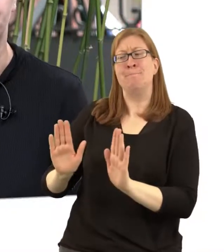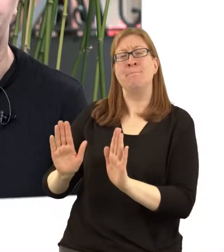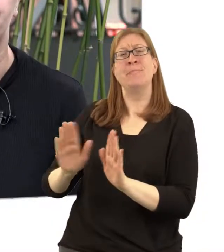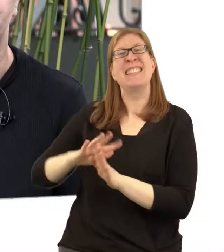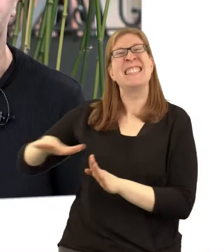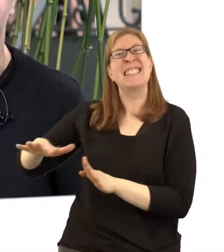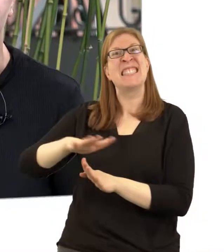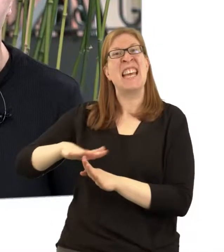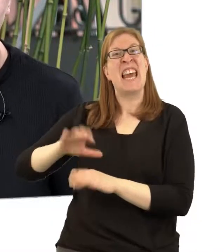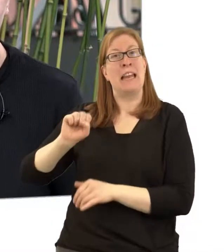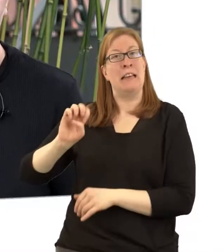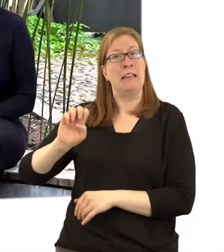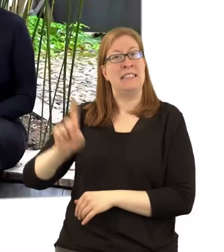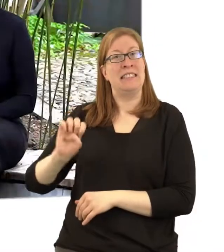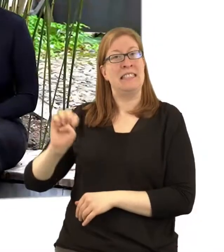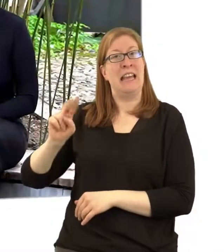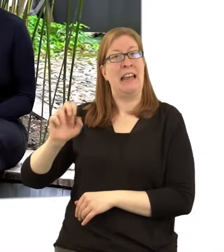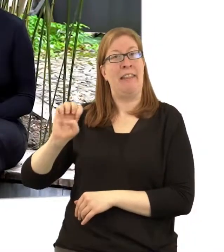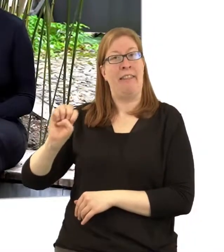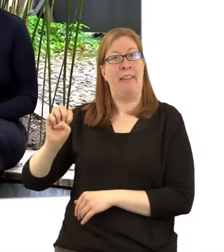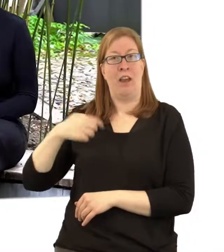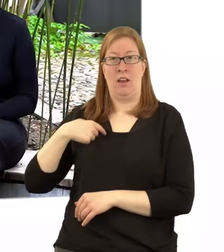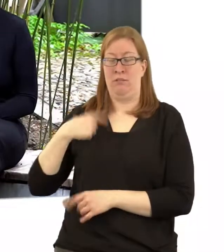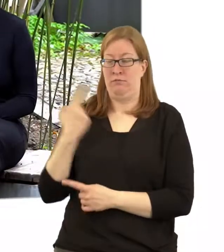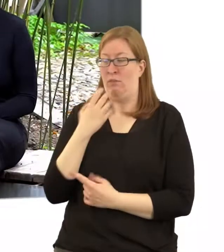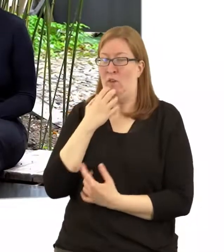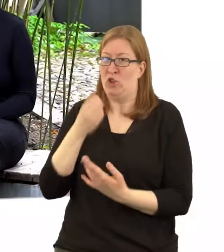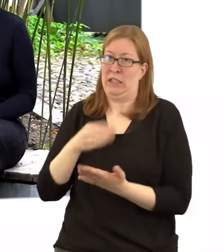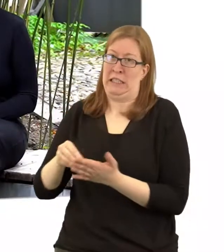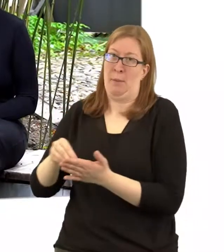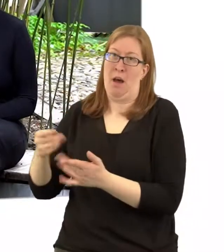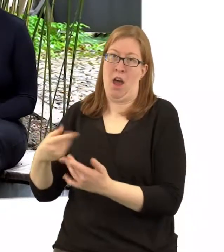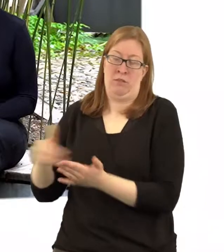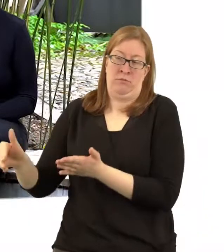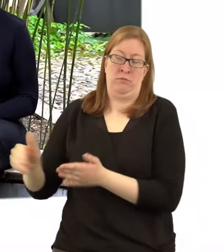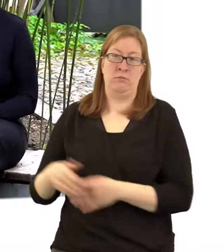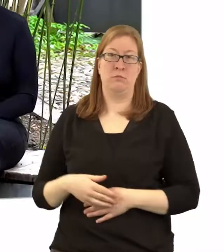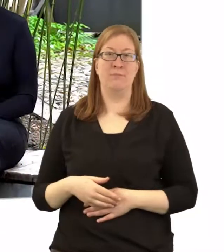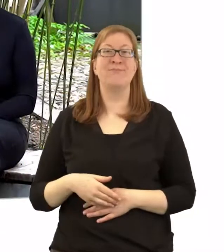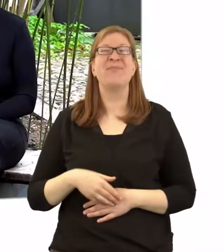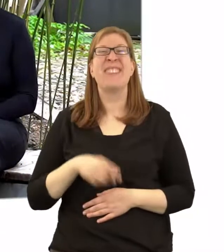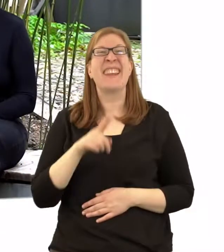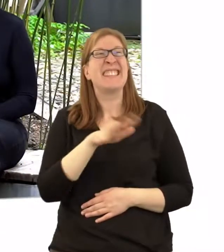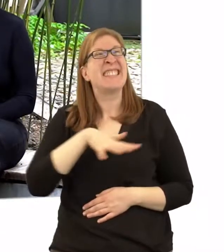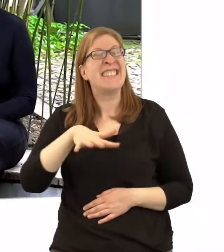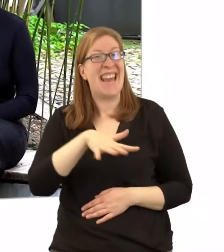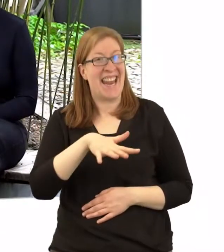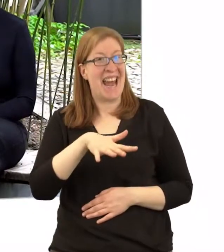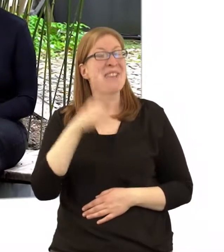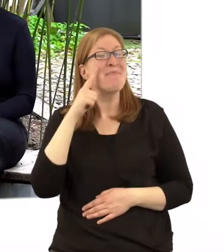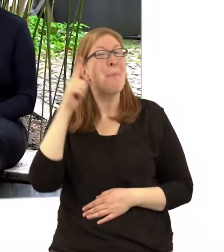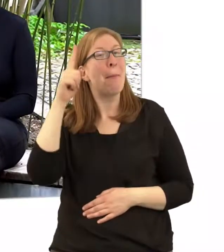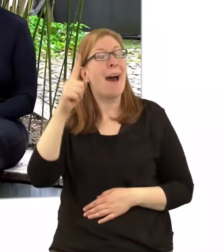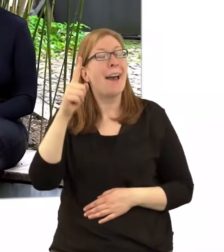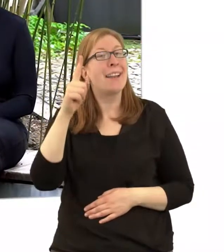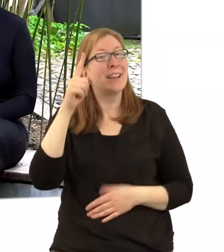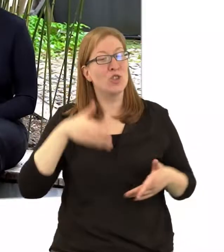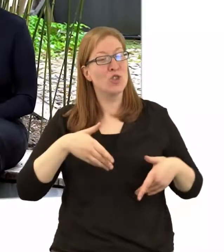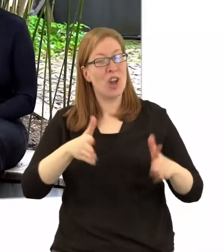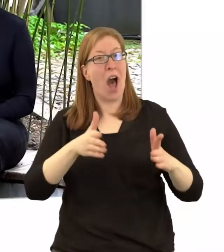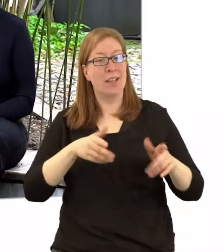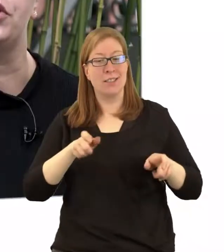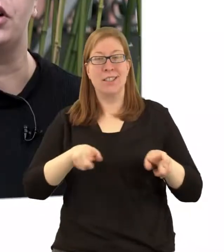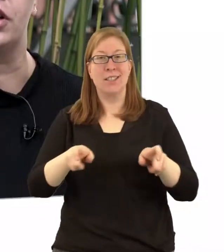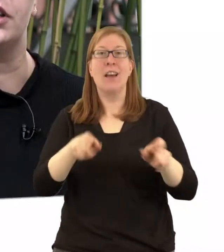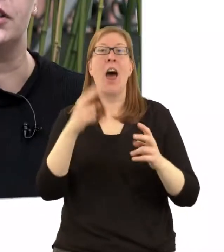Szene daran teilnehmen. Und wenn ich von der Szene spreche, dann rede ich von den Menschen, die ihren Lebensmittelpunkt auf der